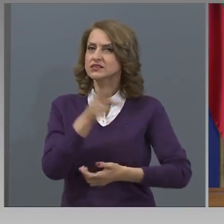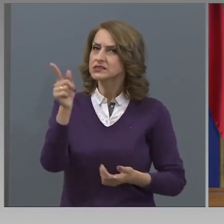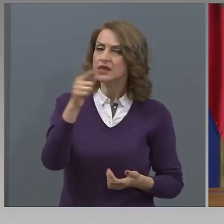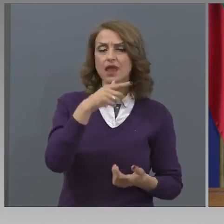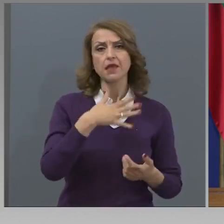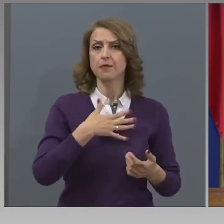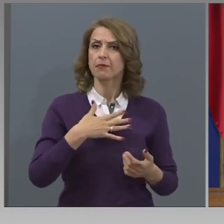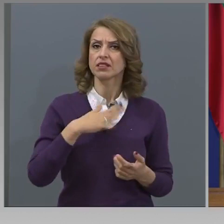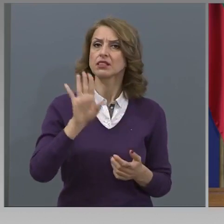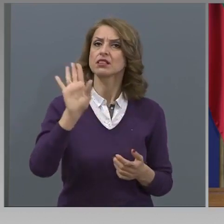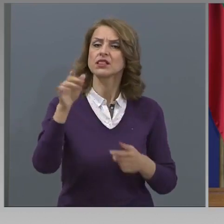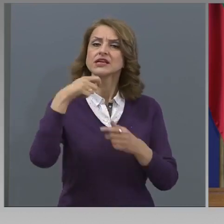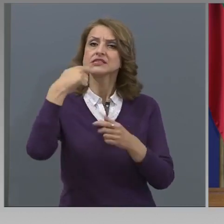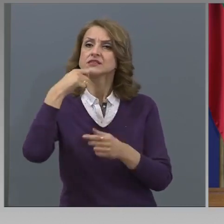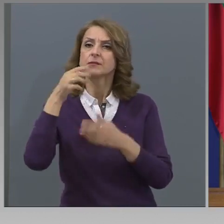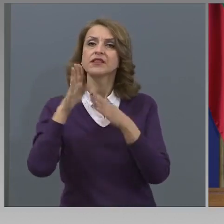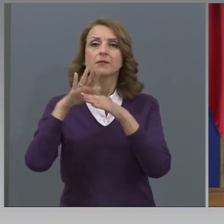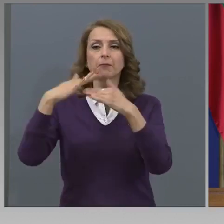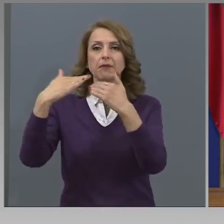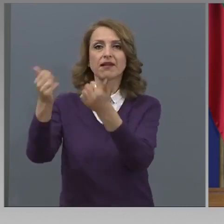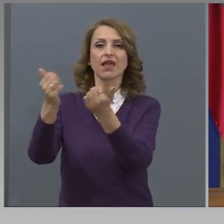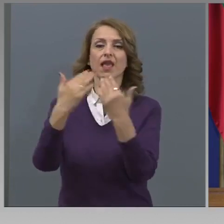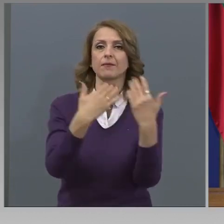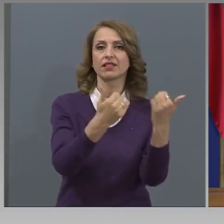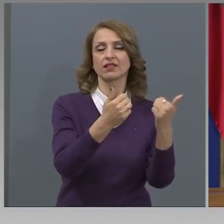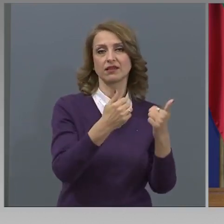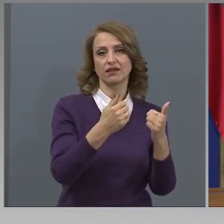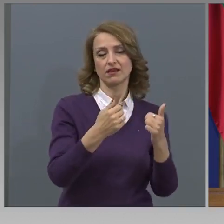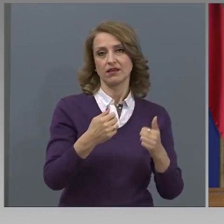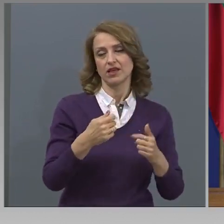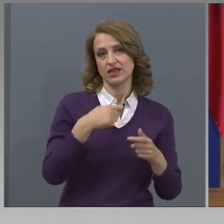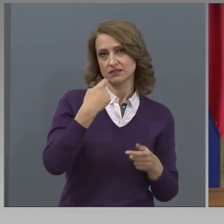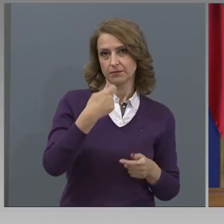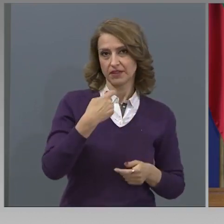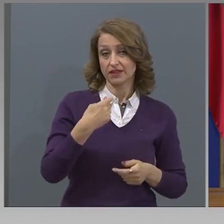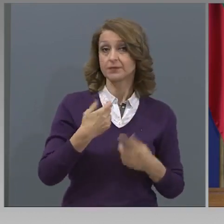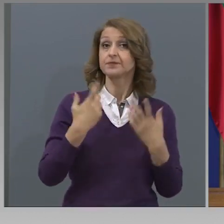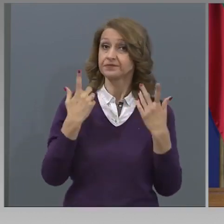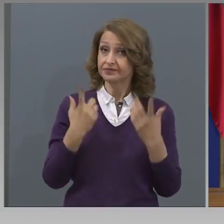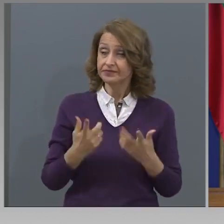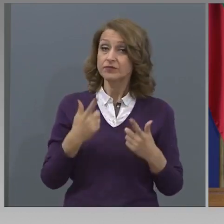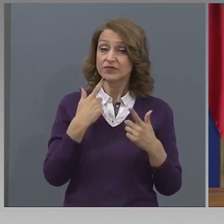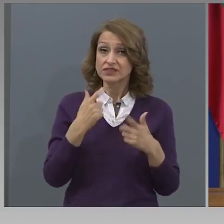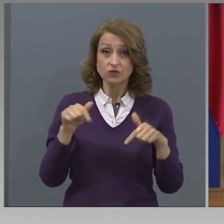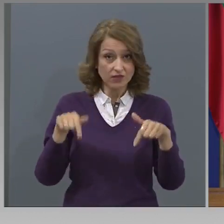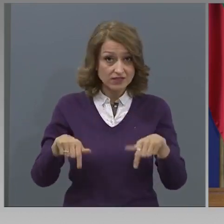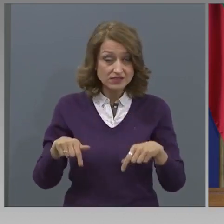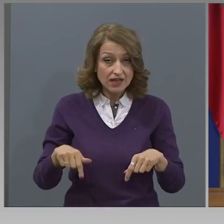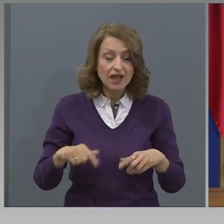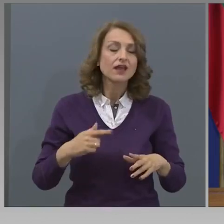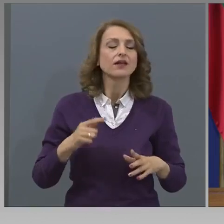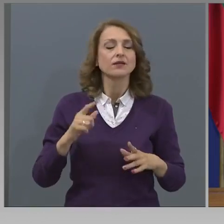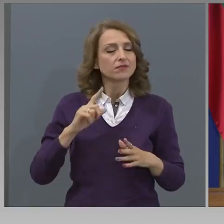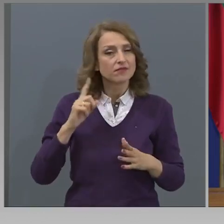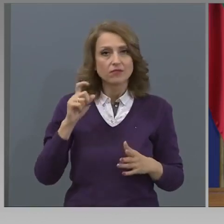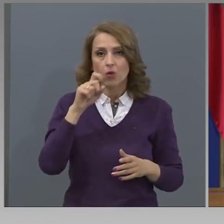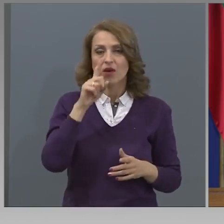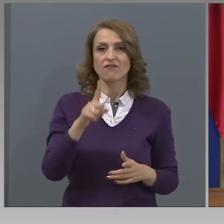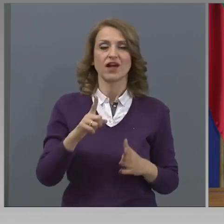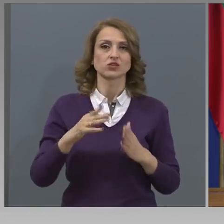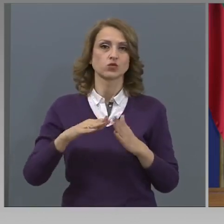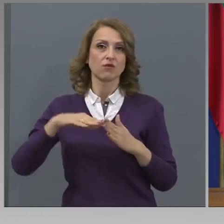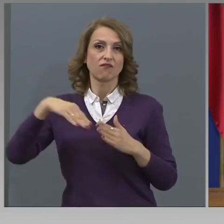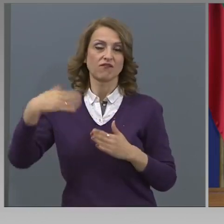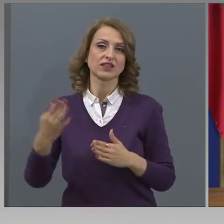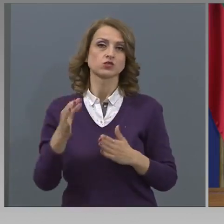организират такива приемни кампании. Затова при тази ситуация е още по-необходимо външото оцениване, дори след